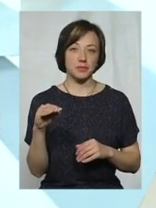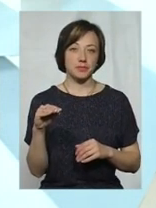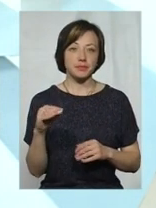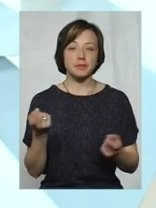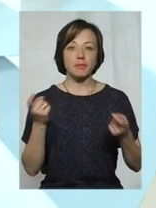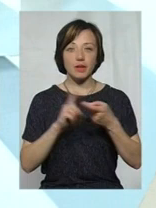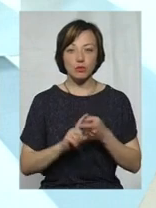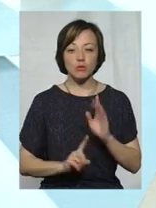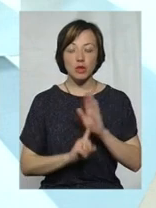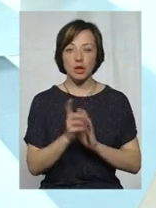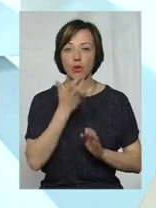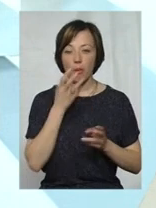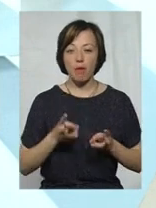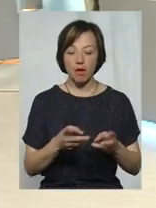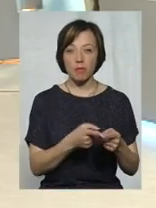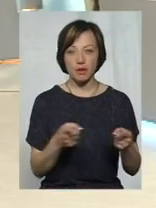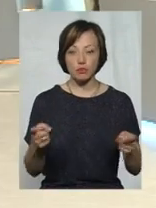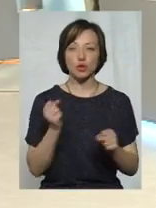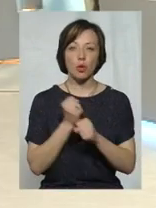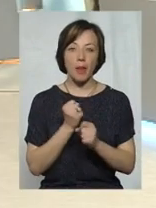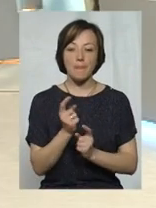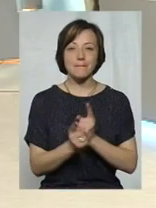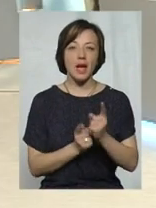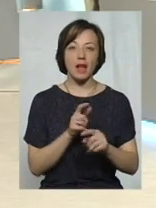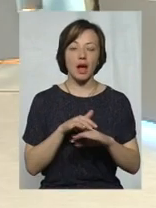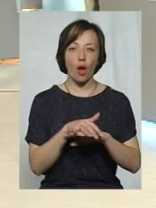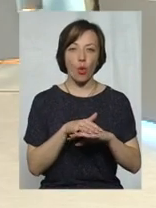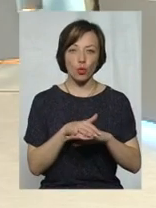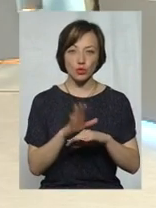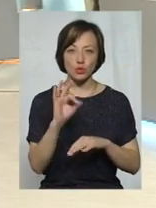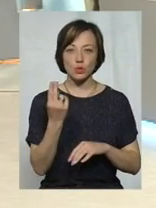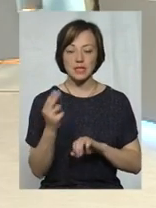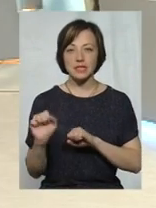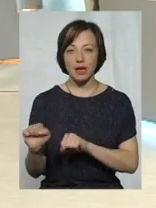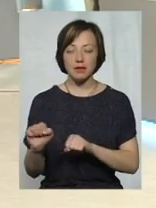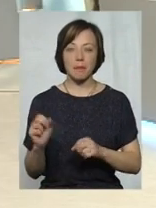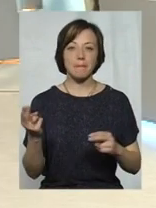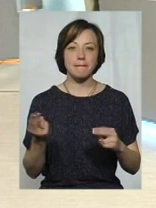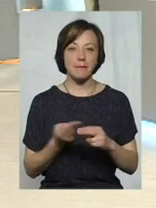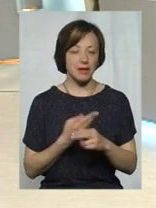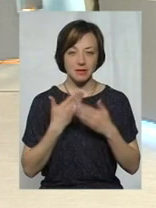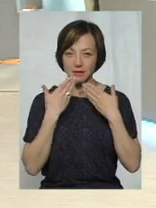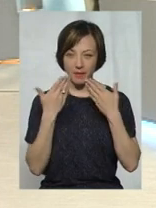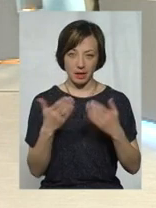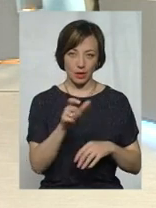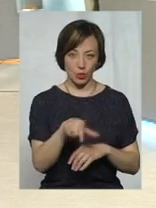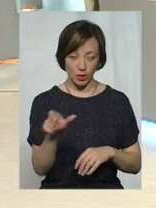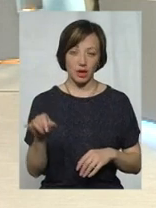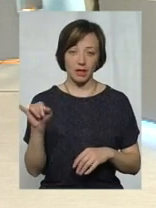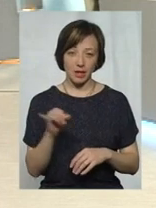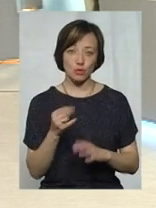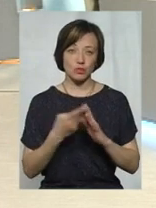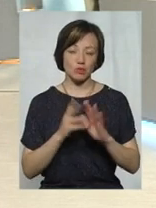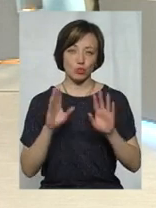в зв'язку з початком опалюваного періоду, буде зроблений перерахунок органами соціального захисту націоналу без звернення таких громадян. І, відповідно,